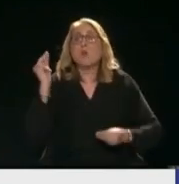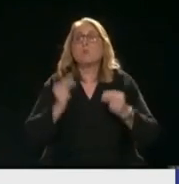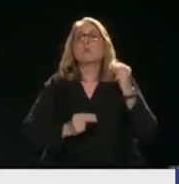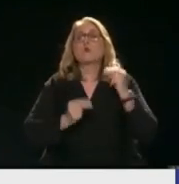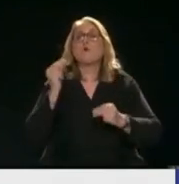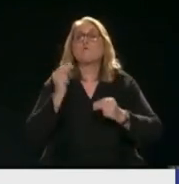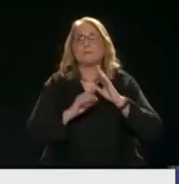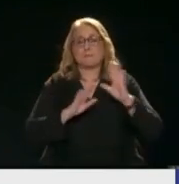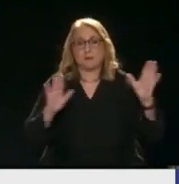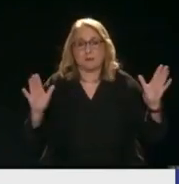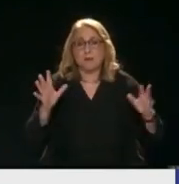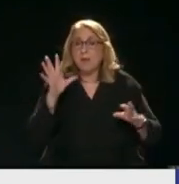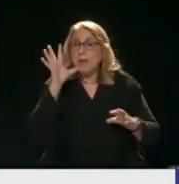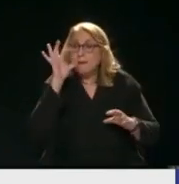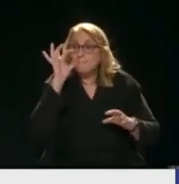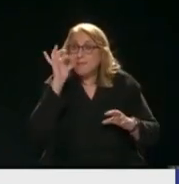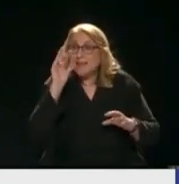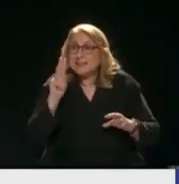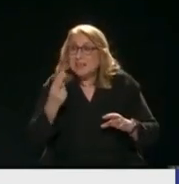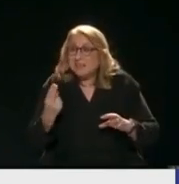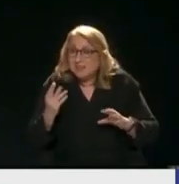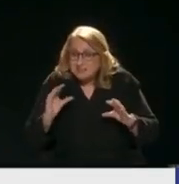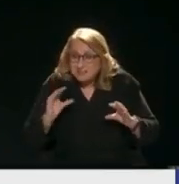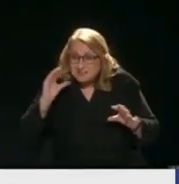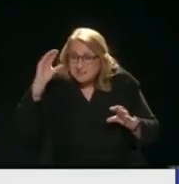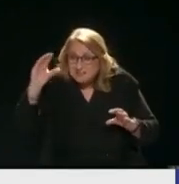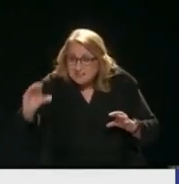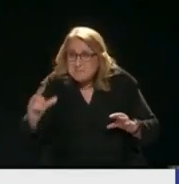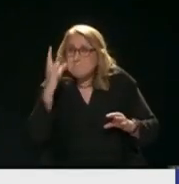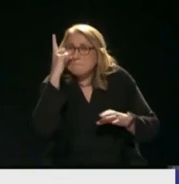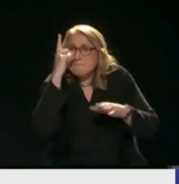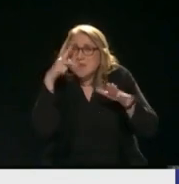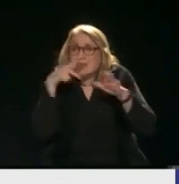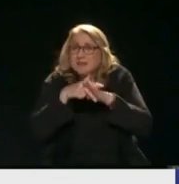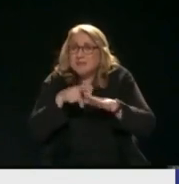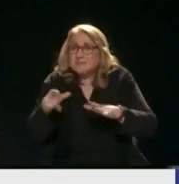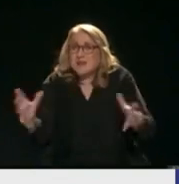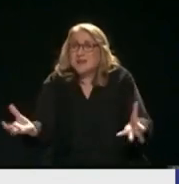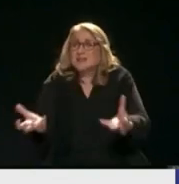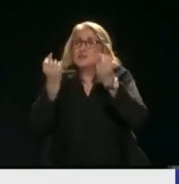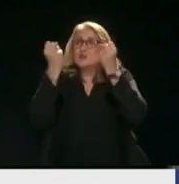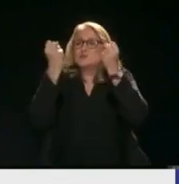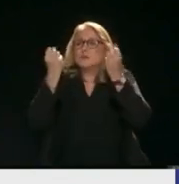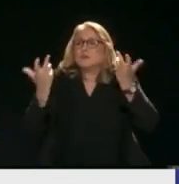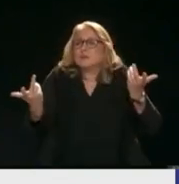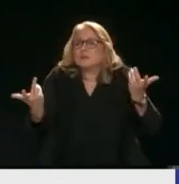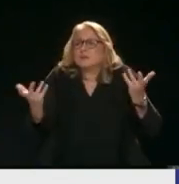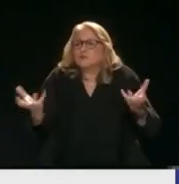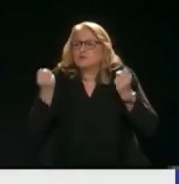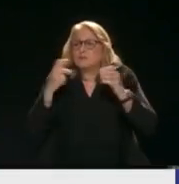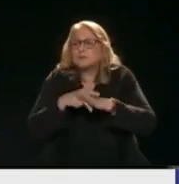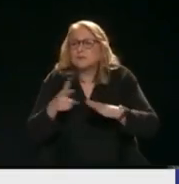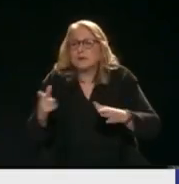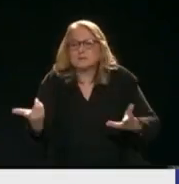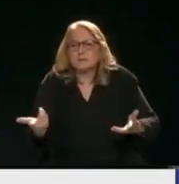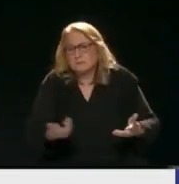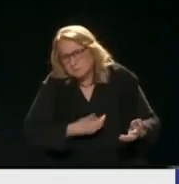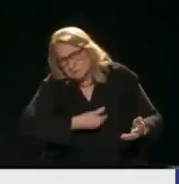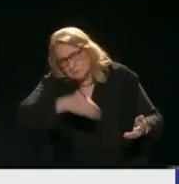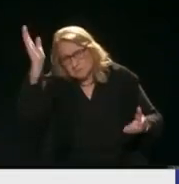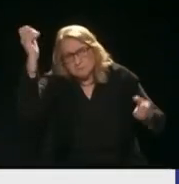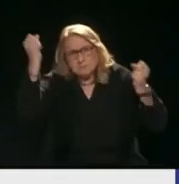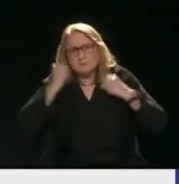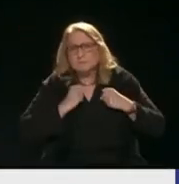το αντιλαμβάνεστε Πενήντα δεις Μόνο σε μία Για να σώσουμε τι Την τράπεζα Τι θα πάτε Θα πέσει έξω Ενώ τώρα